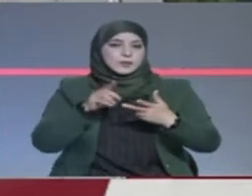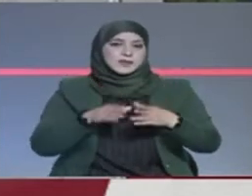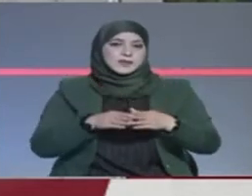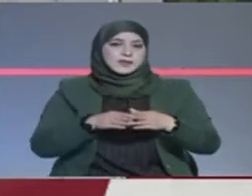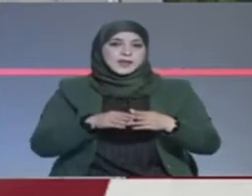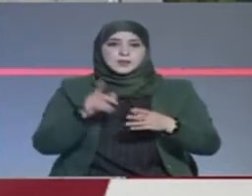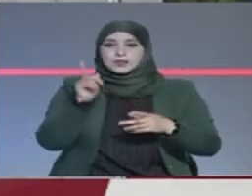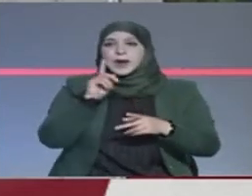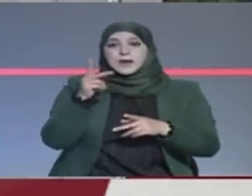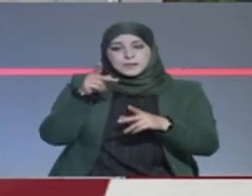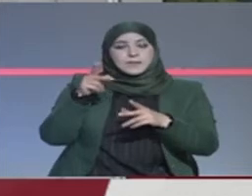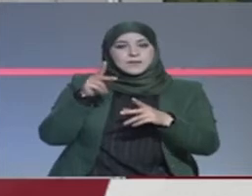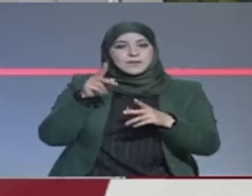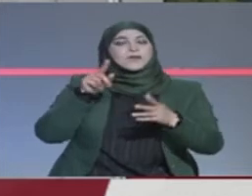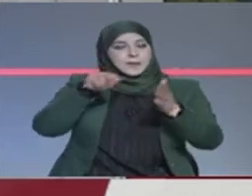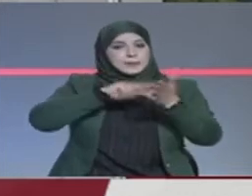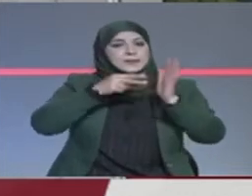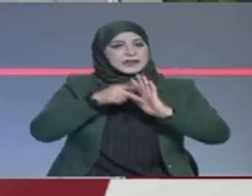الاعتبار برشا